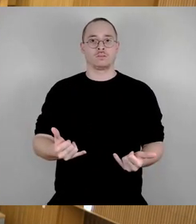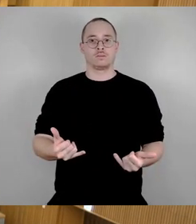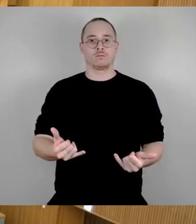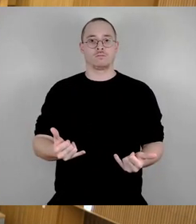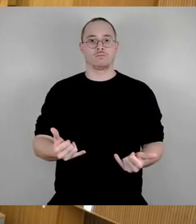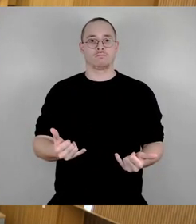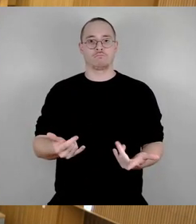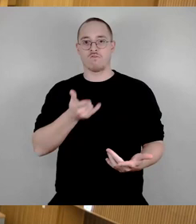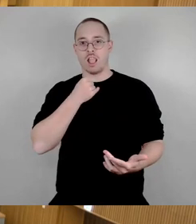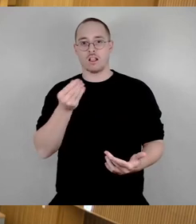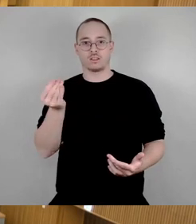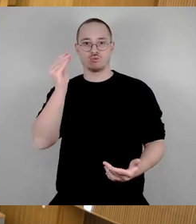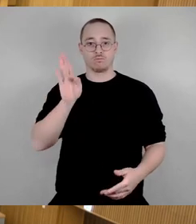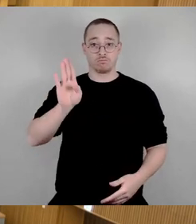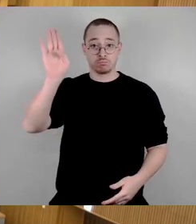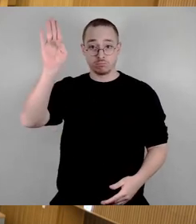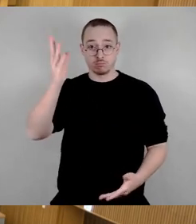Wortmeldungen. Herr Schäuble.